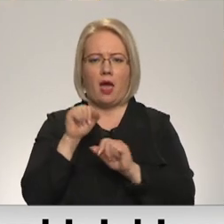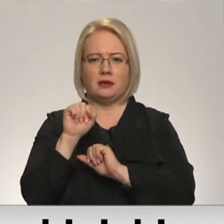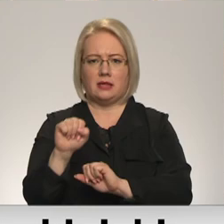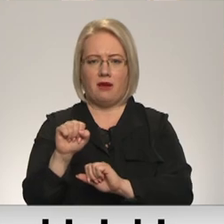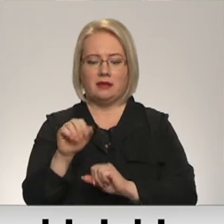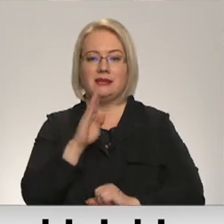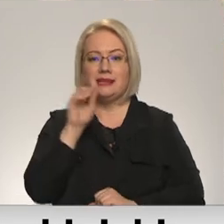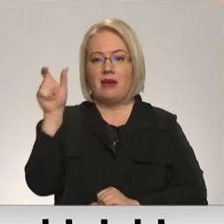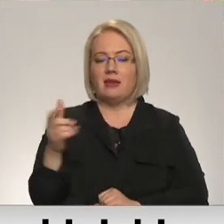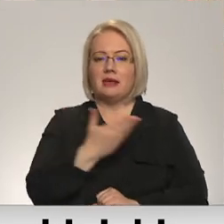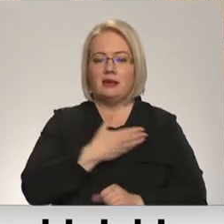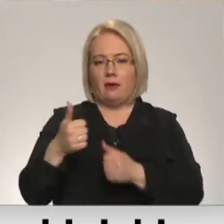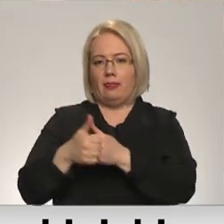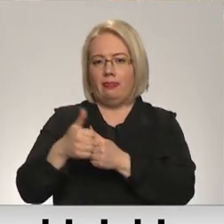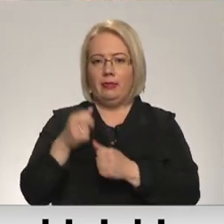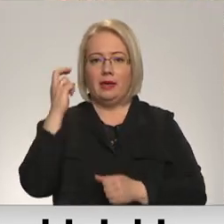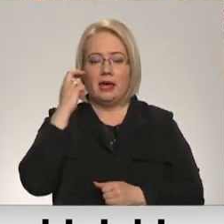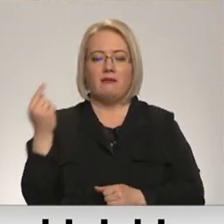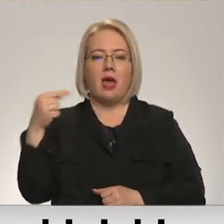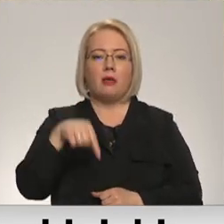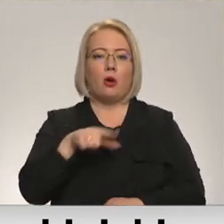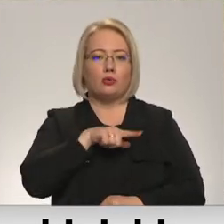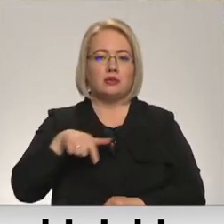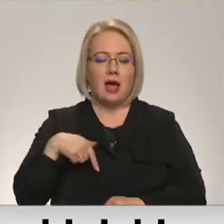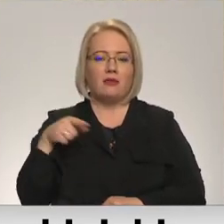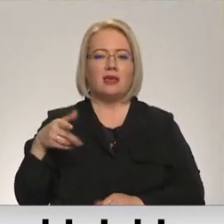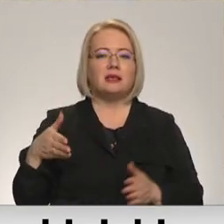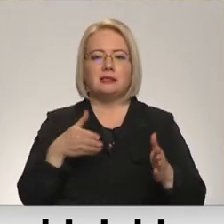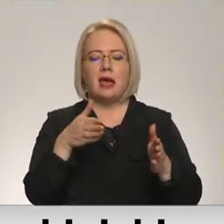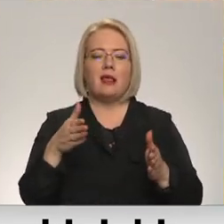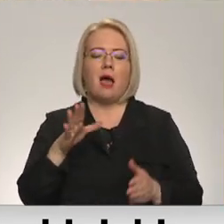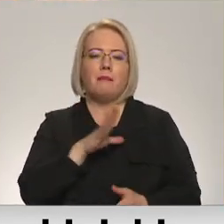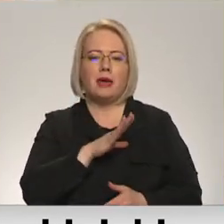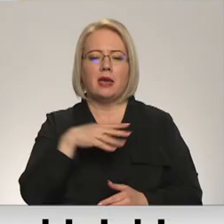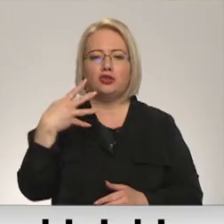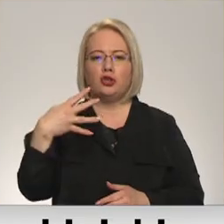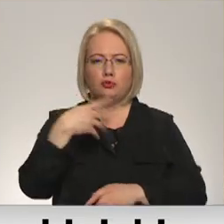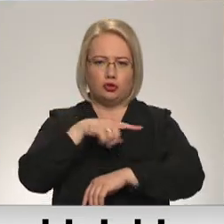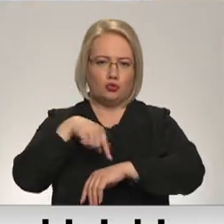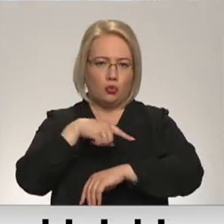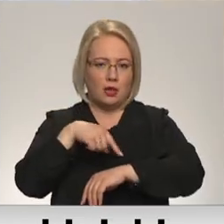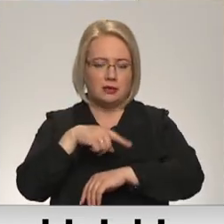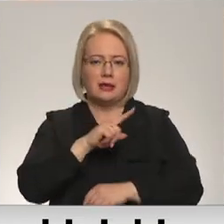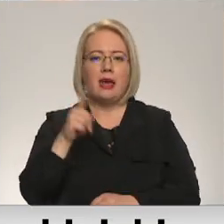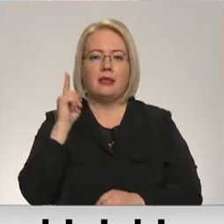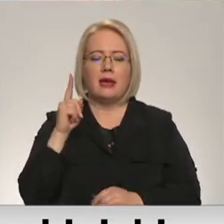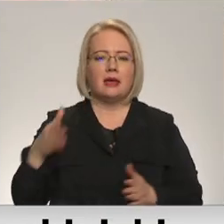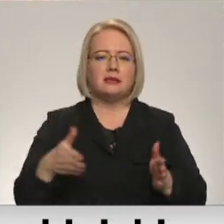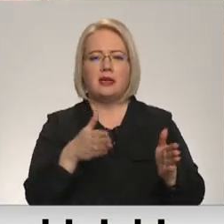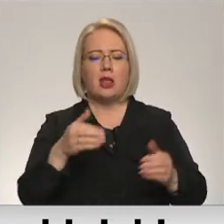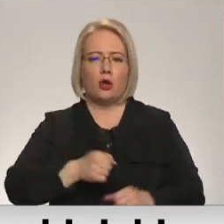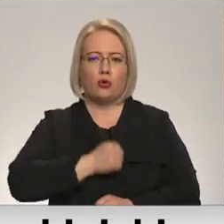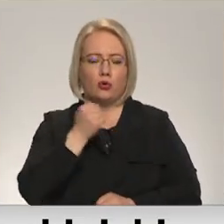Katerina dzīvo netālu no Kievas. Lai atbraukt uz Latviju, viņa ceļā pavadīja vairāk nekā 40 stundu. Ne tikai ceļa grūtības.